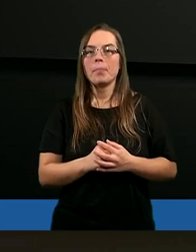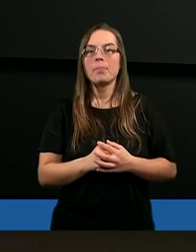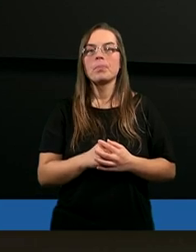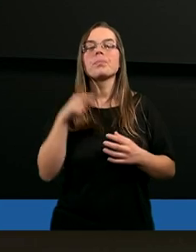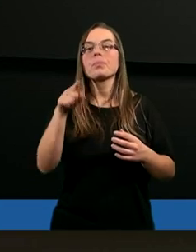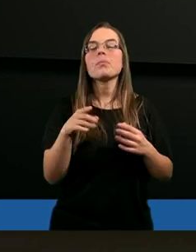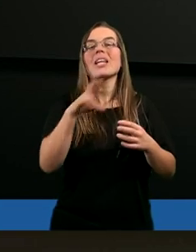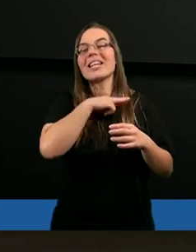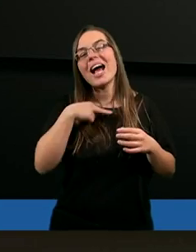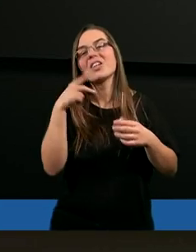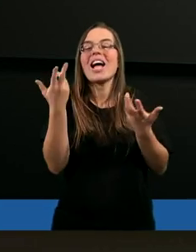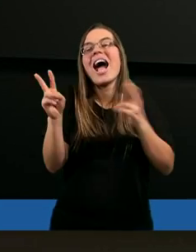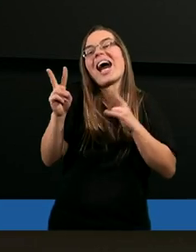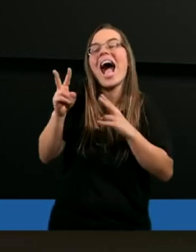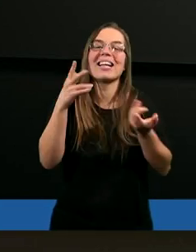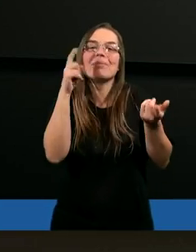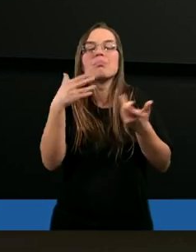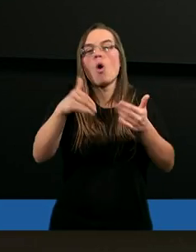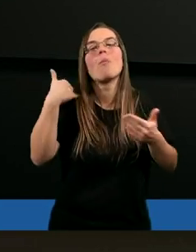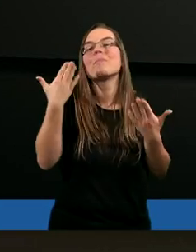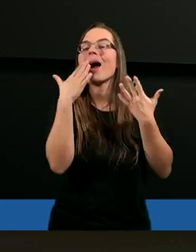Nasze łodzie mogą być bardzo różne.